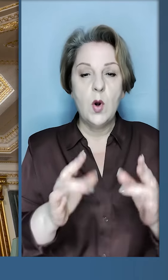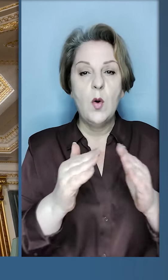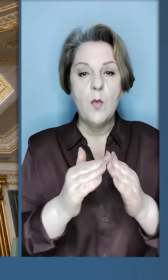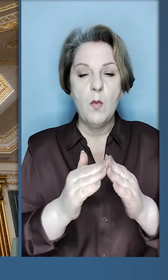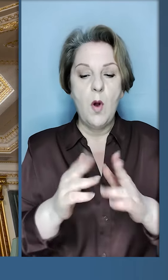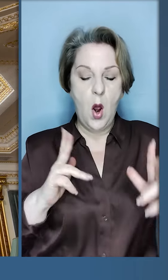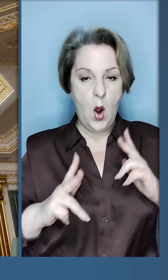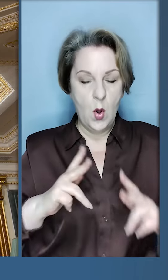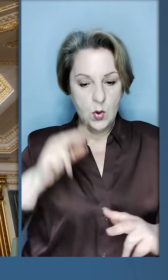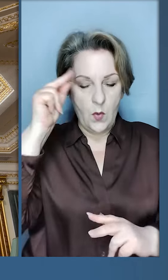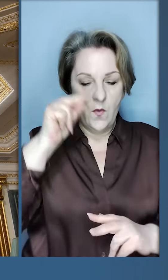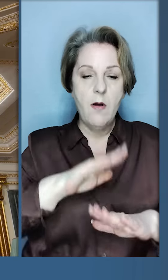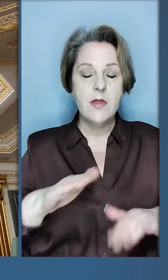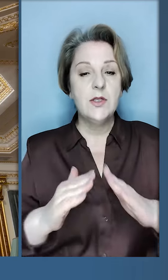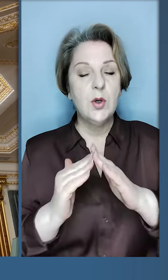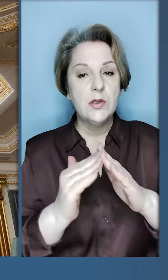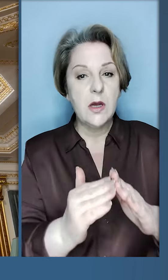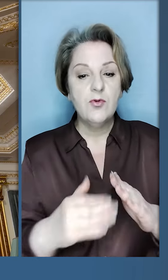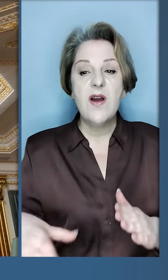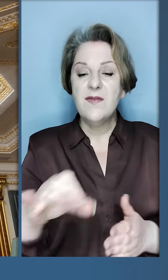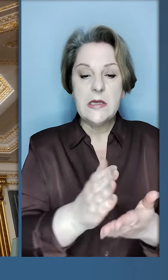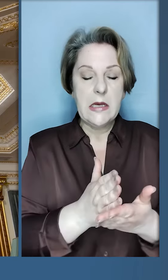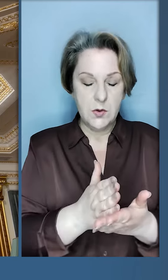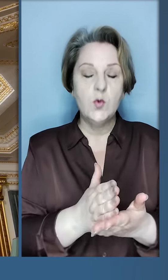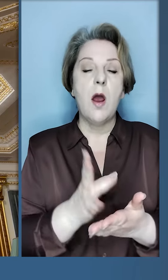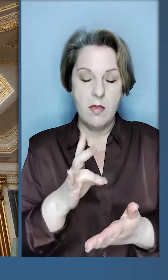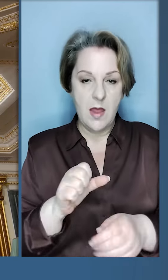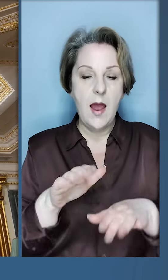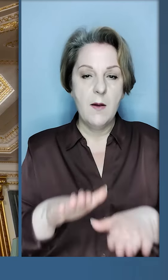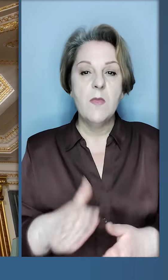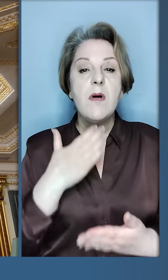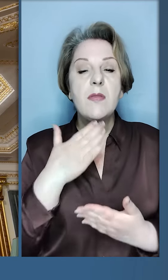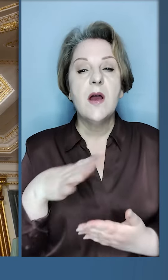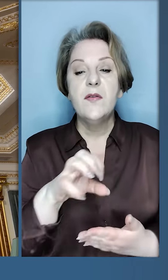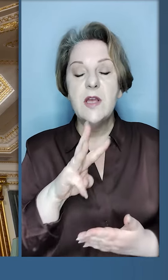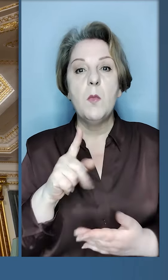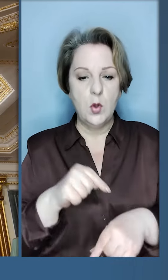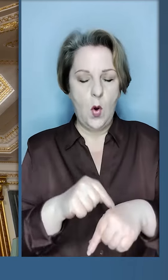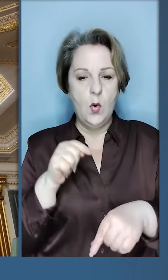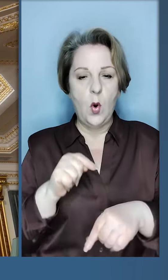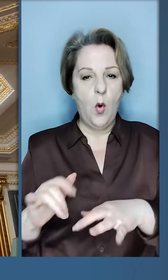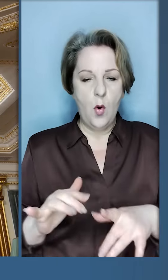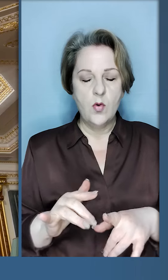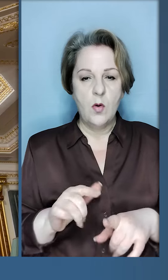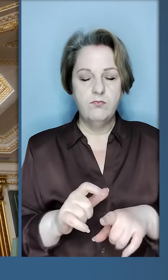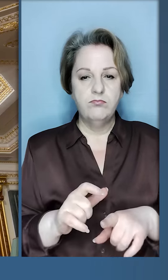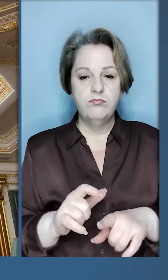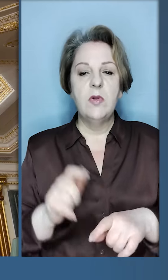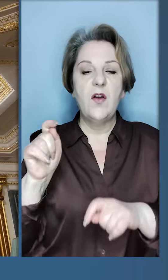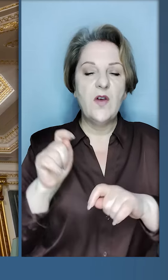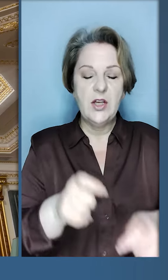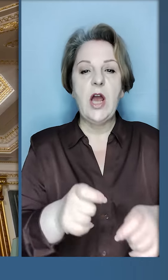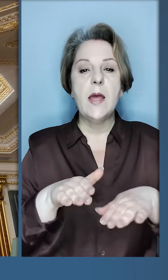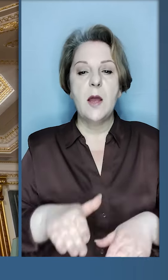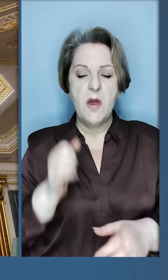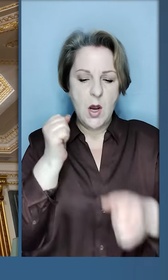будівлі коледжу, дитячого садочку. Всі служби на місці. Я дякую усім, хто реагує, хто виїжджає на місця